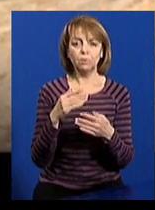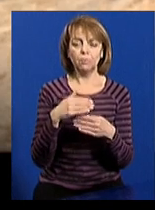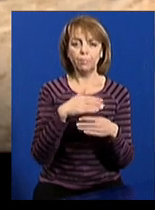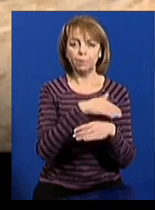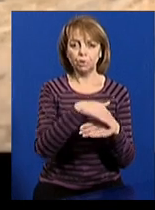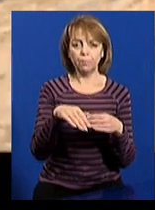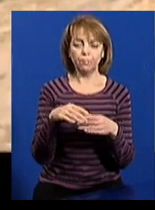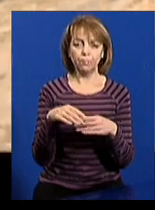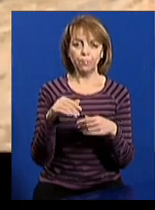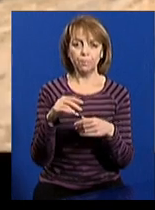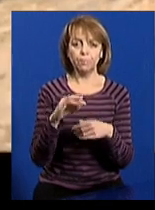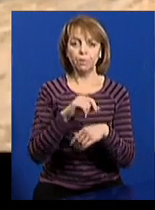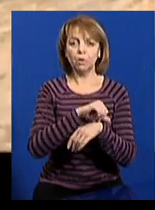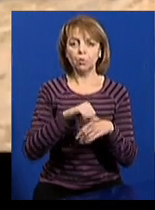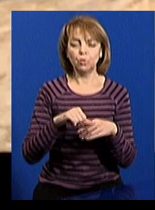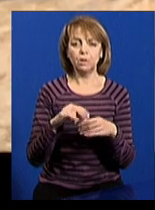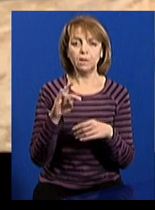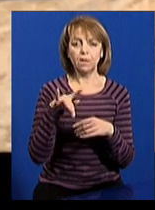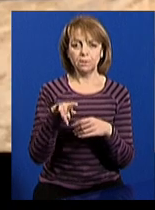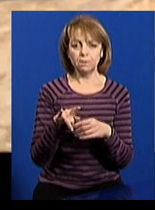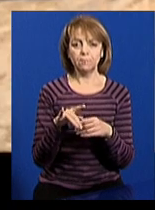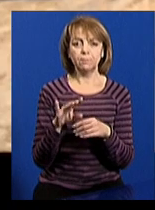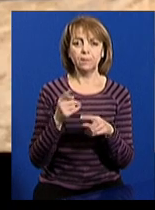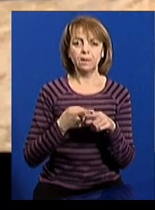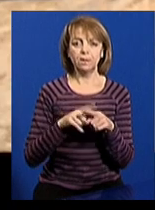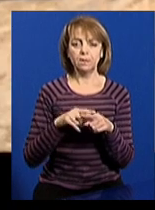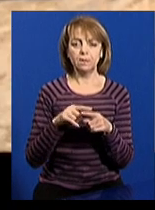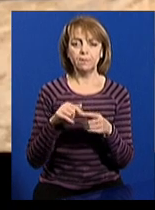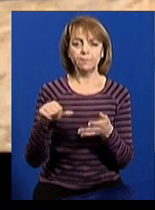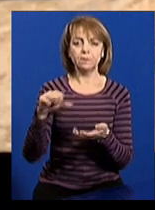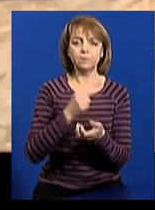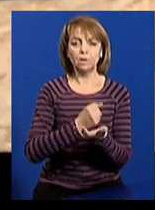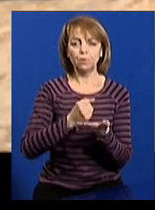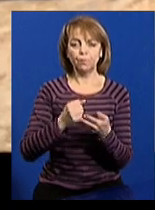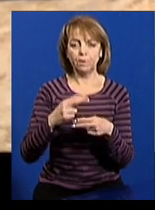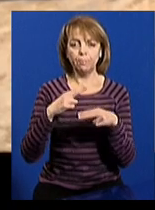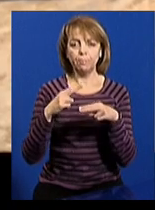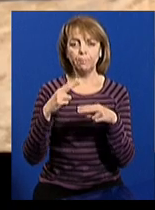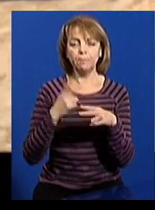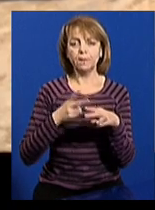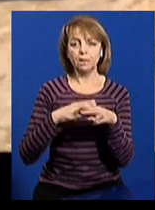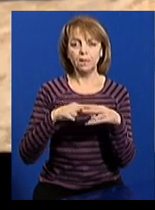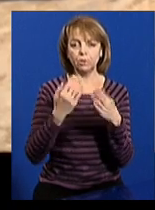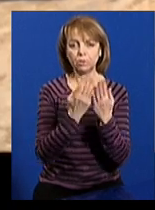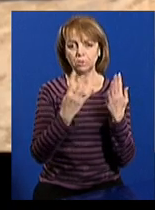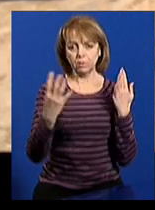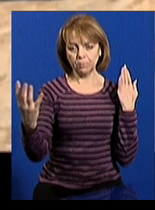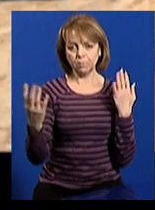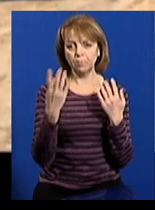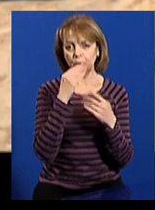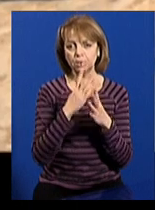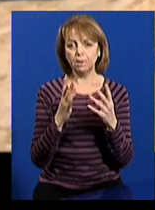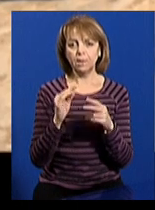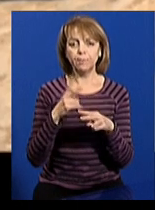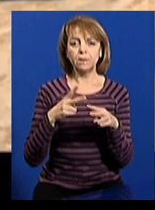прикордонні наряди. Це встановлення металових загороджень типу паркан та